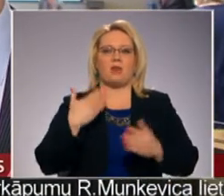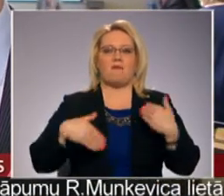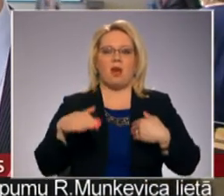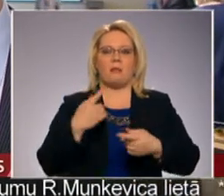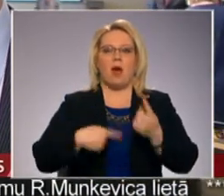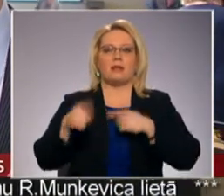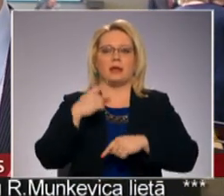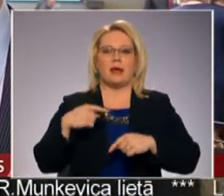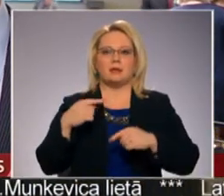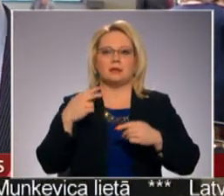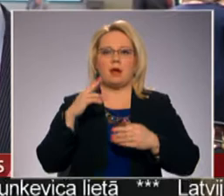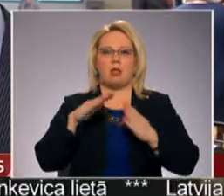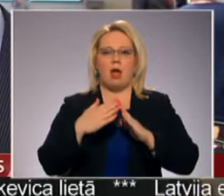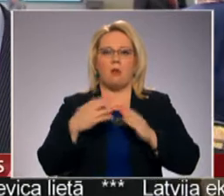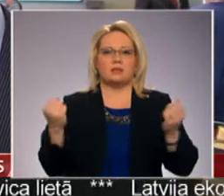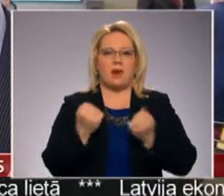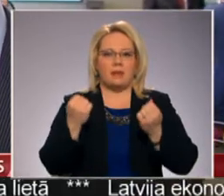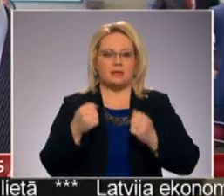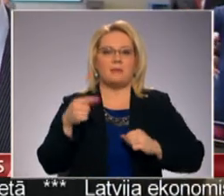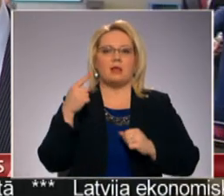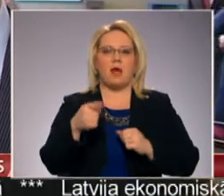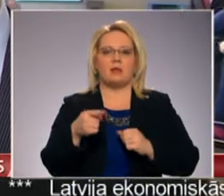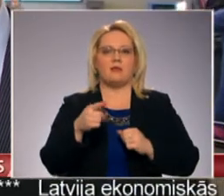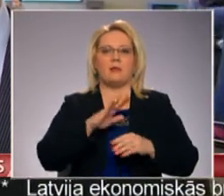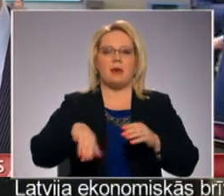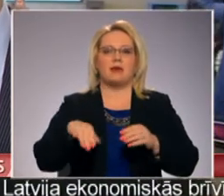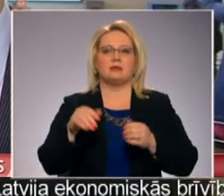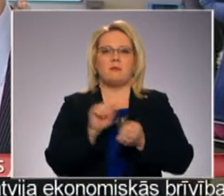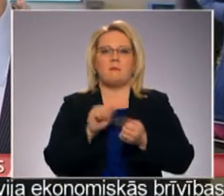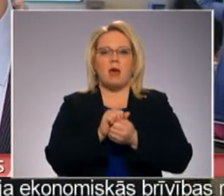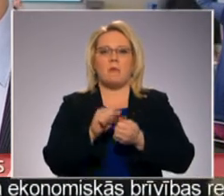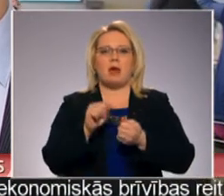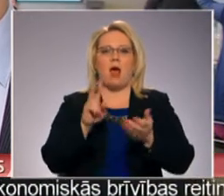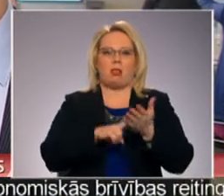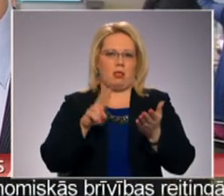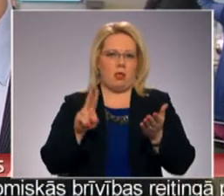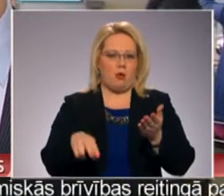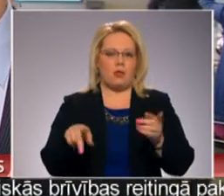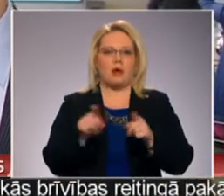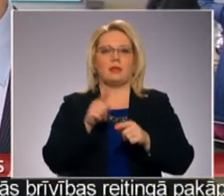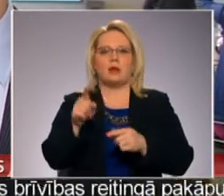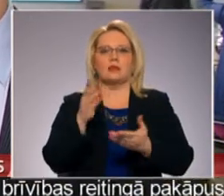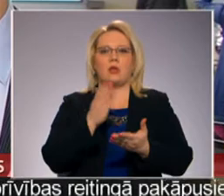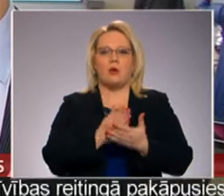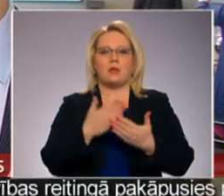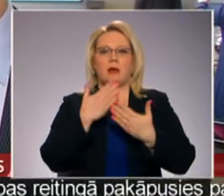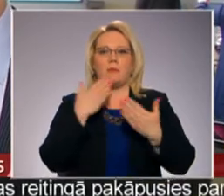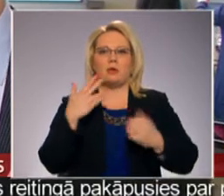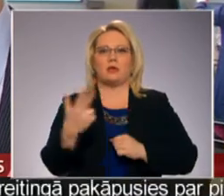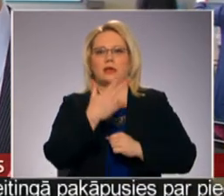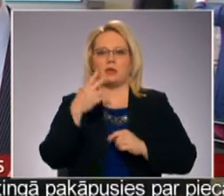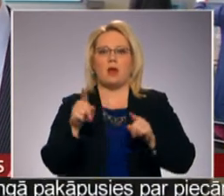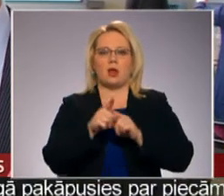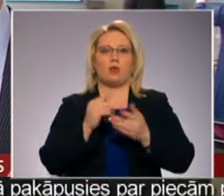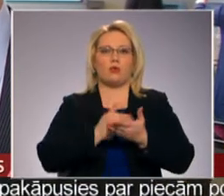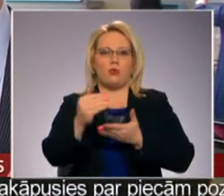lauksaimniecībā, tad to vajadzētu pilnīgi bez kādām birokrātiskām procedūrām atļauta. Tāpat, kā tas notika pēdējos trīs gads, arī turpmāk